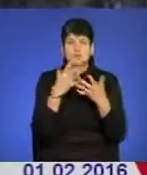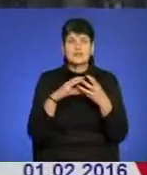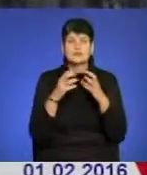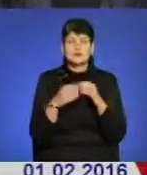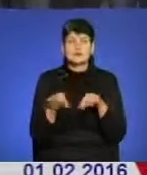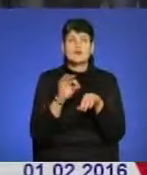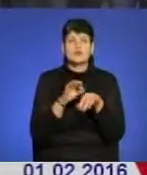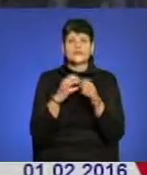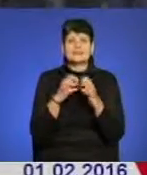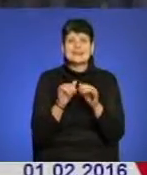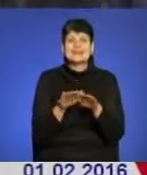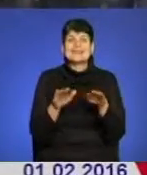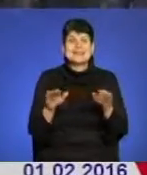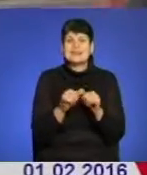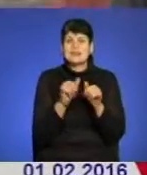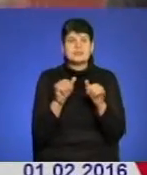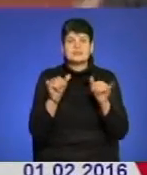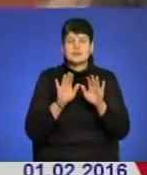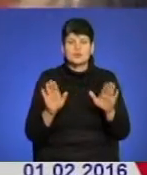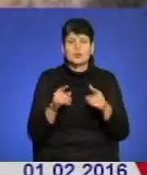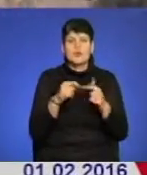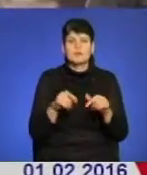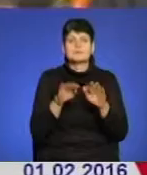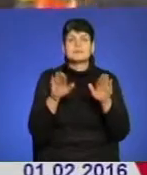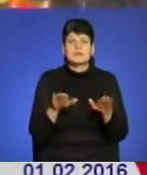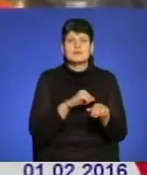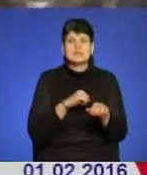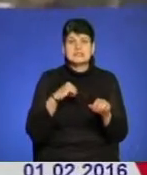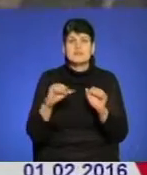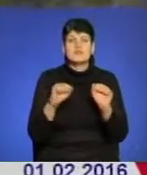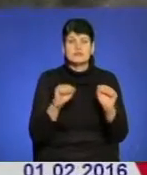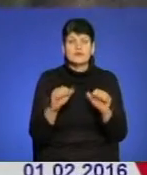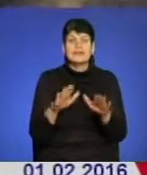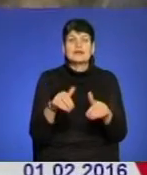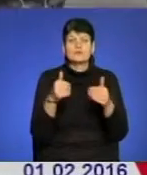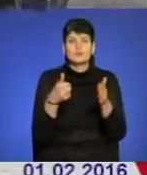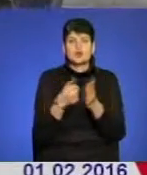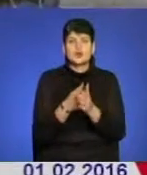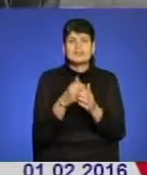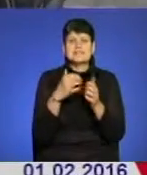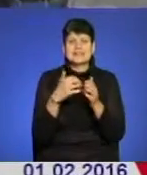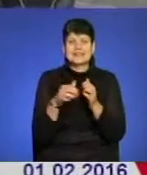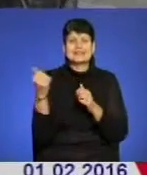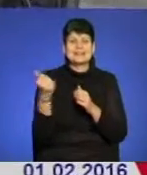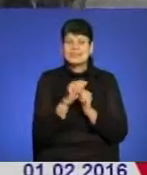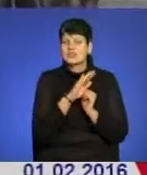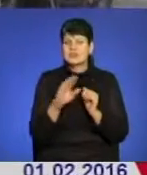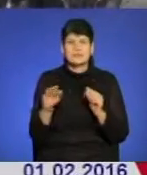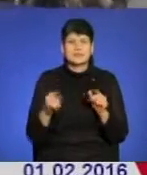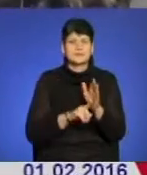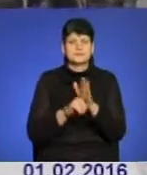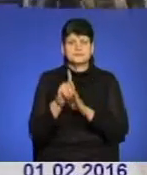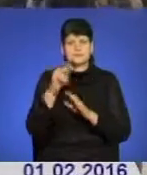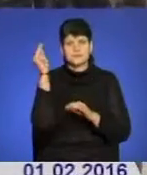Загворюваність серед дітей не зростає. Тому органам місцевого самоврядування рекомендовано хоча б до середини тижня не відновлювати навчальний